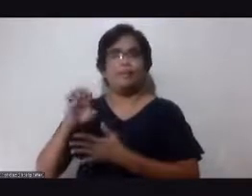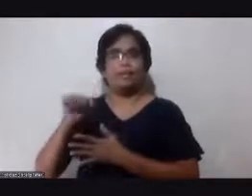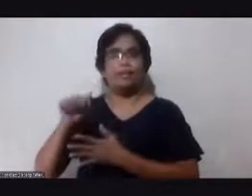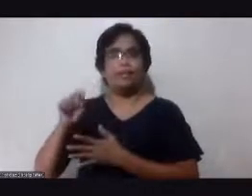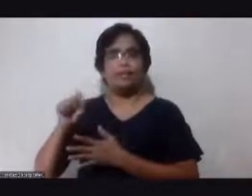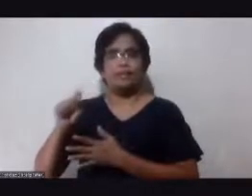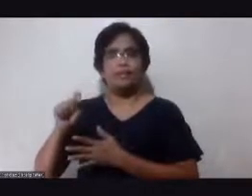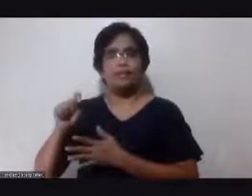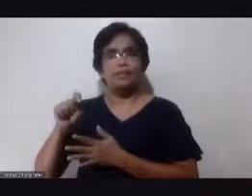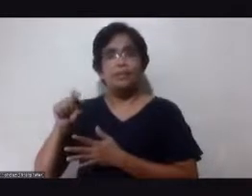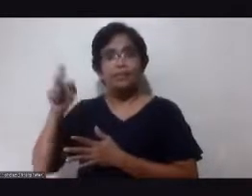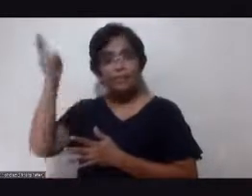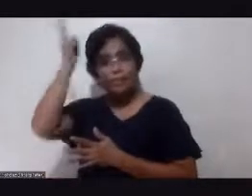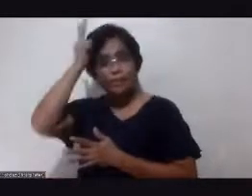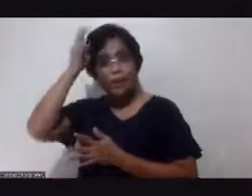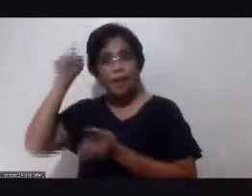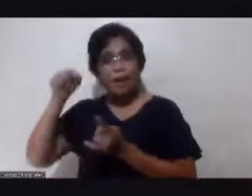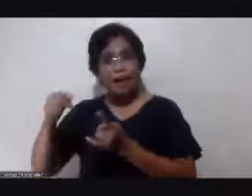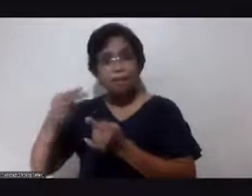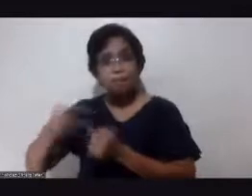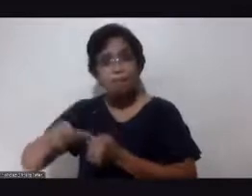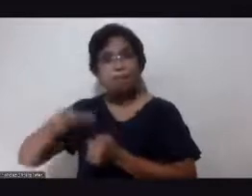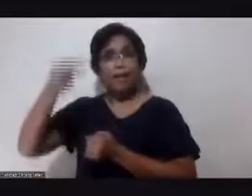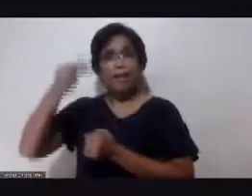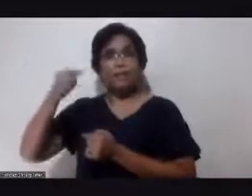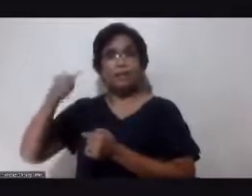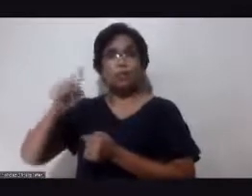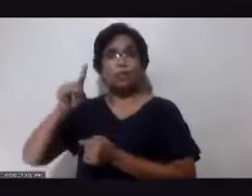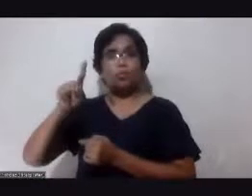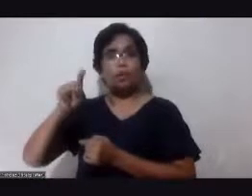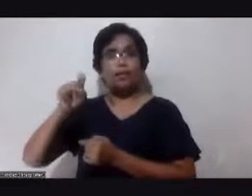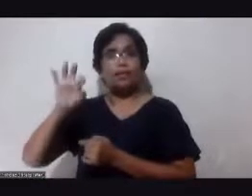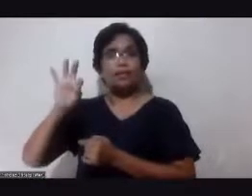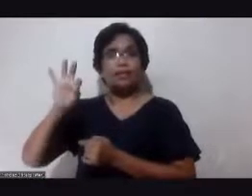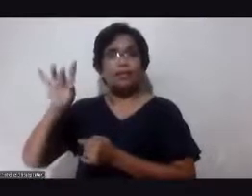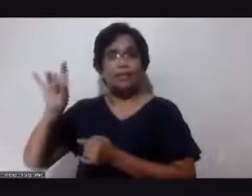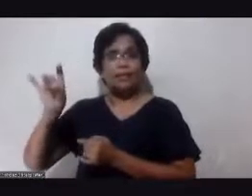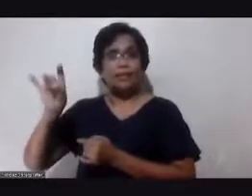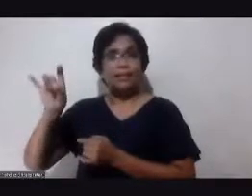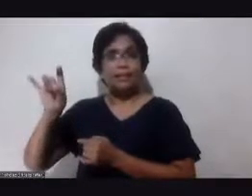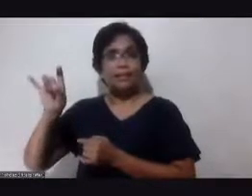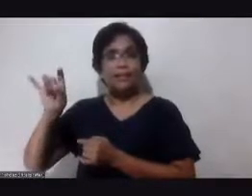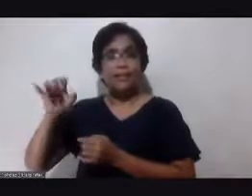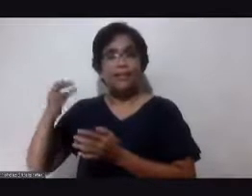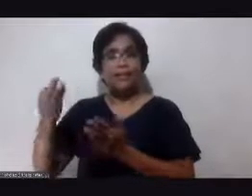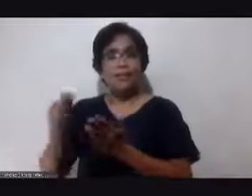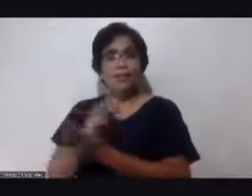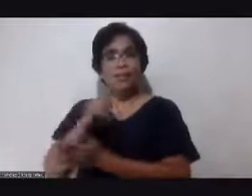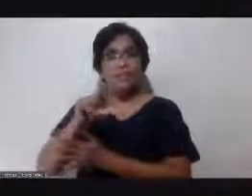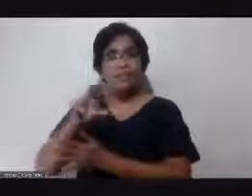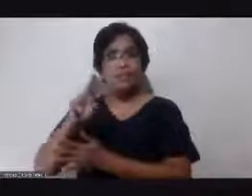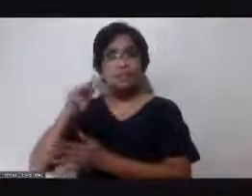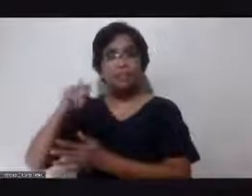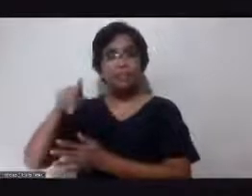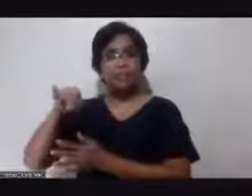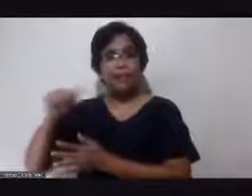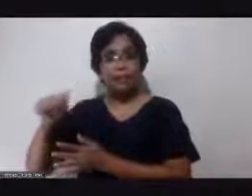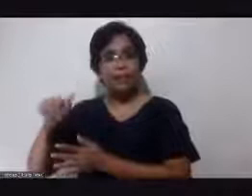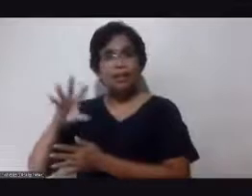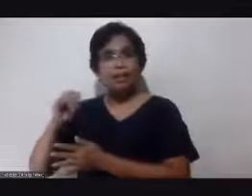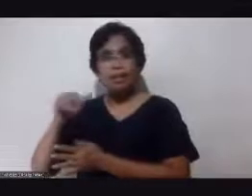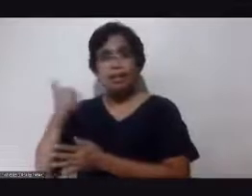-190 something, okay? Fresh lumpia at isang maki mi, nakaka-190 plus, okay?